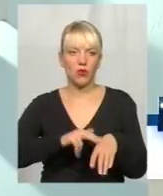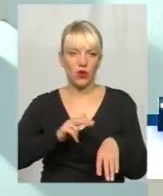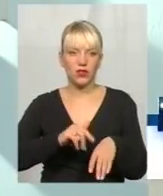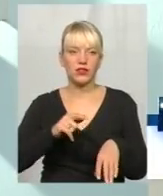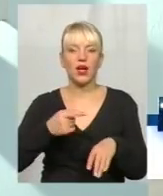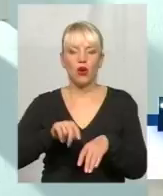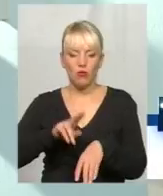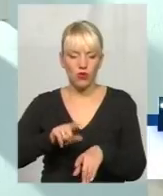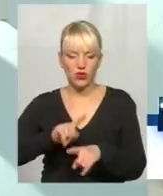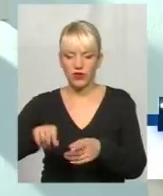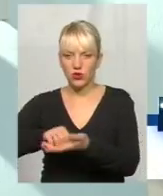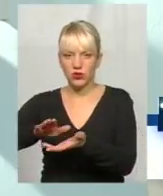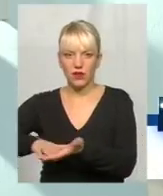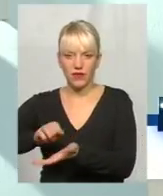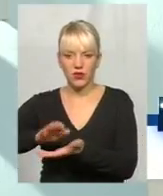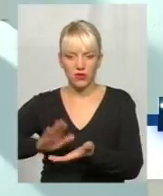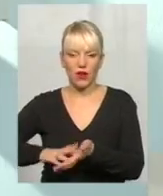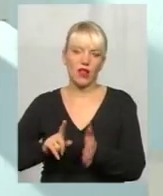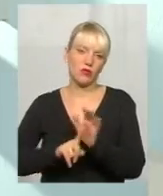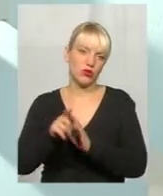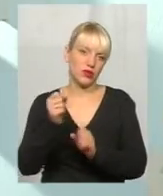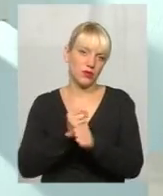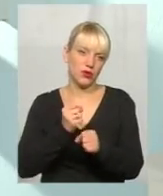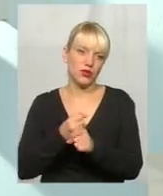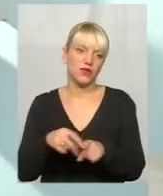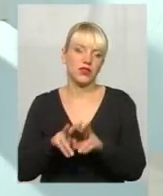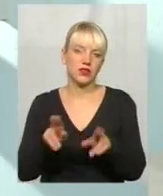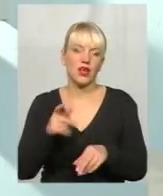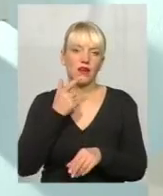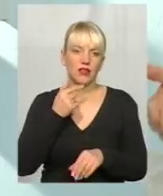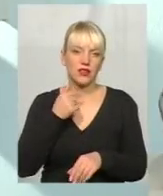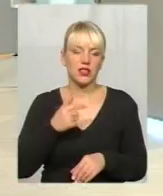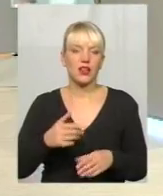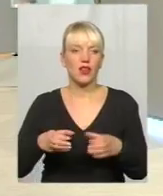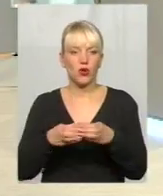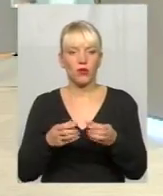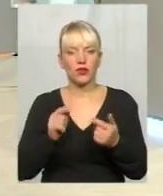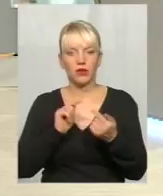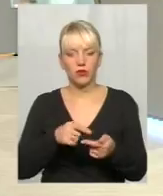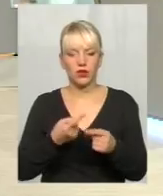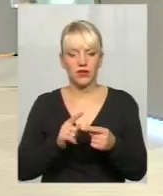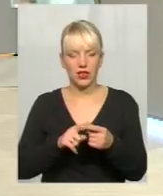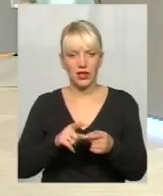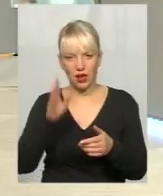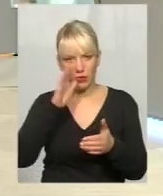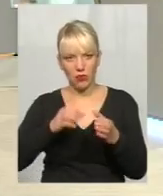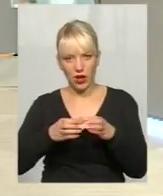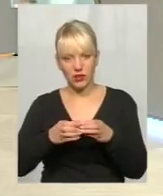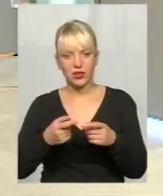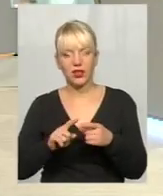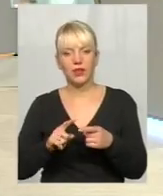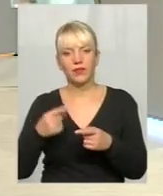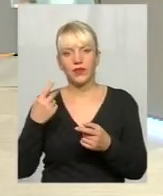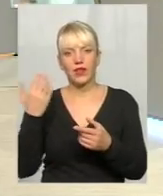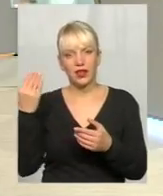зафіксувала, поліція займалась вилученням, так, так само в тій самій Красильівській громаді, проти цієї ж партії, ну, ніби, кандидат від іншої партії,